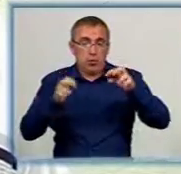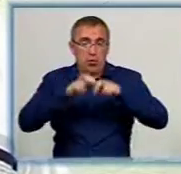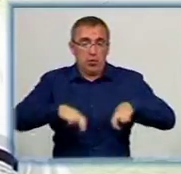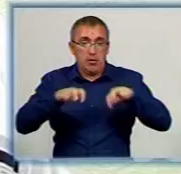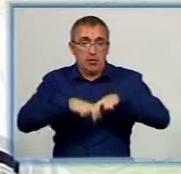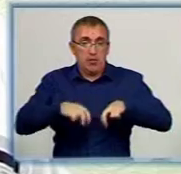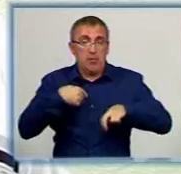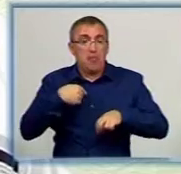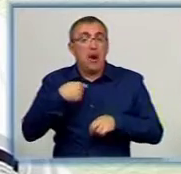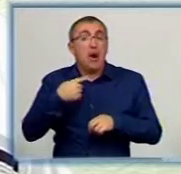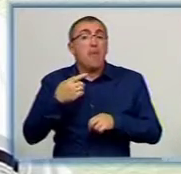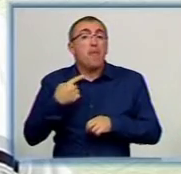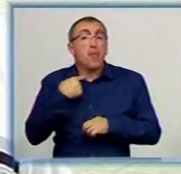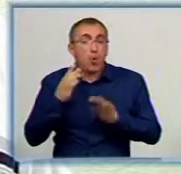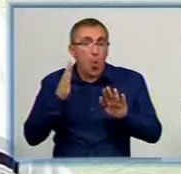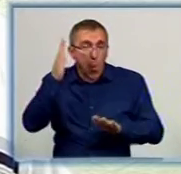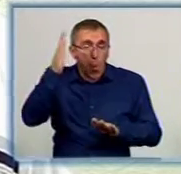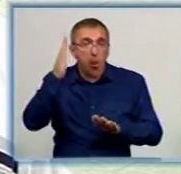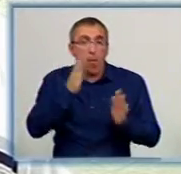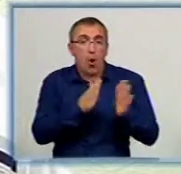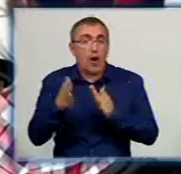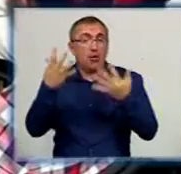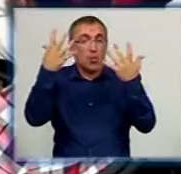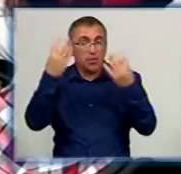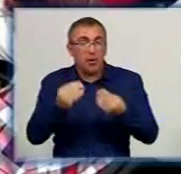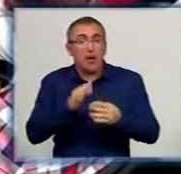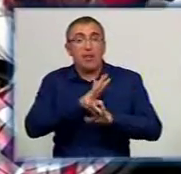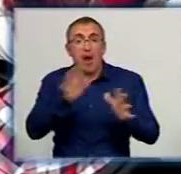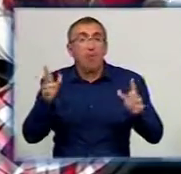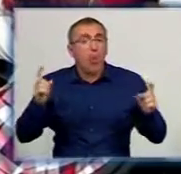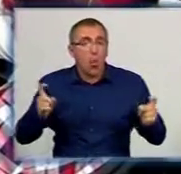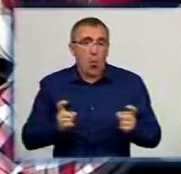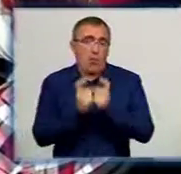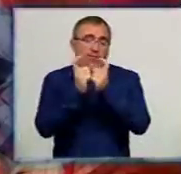проголосували за включення до порядку денного, щоб не було ніяких конфліктів.